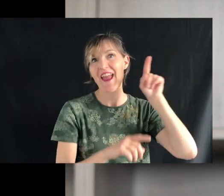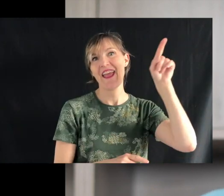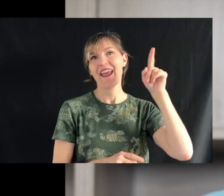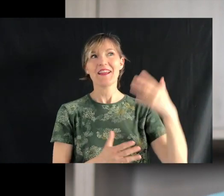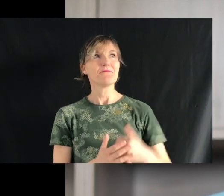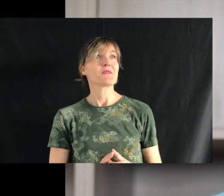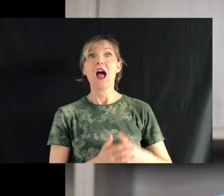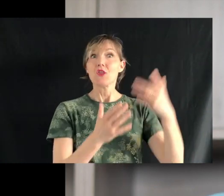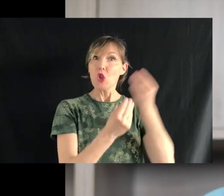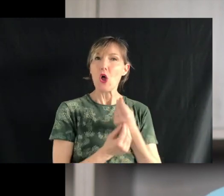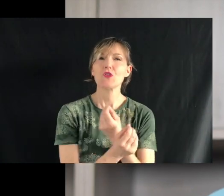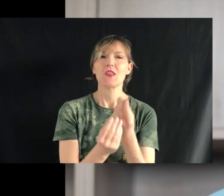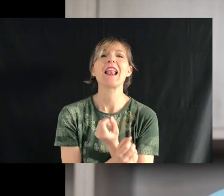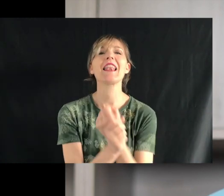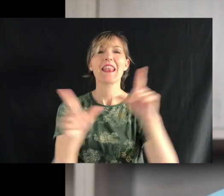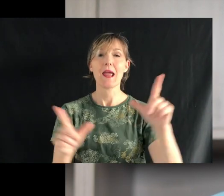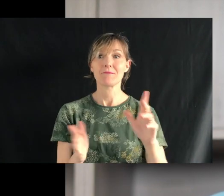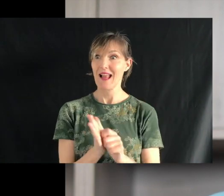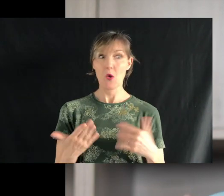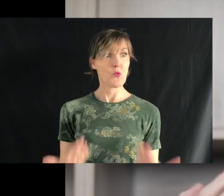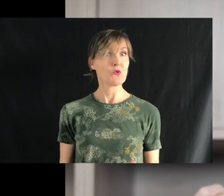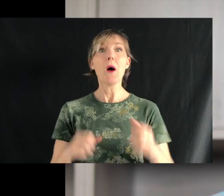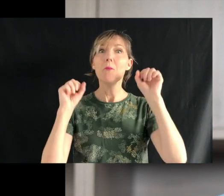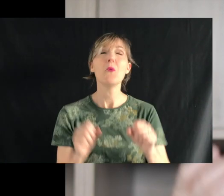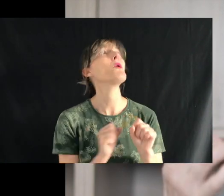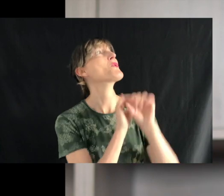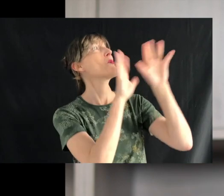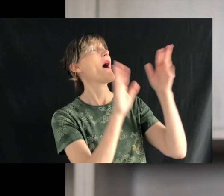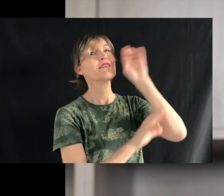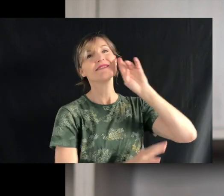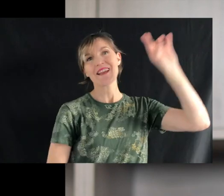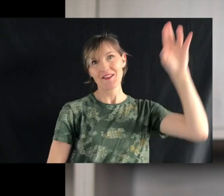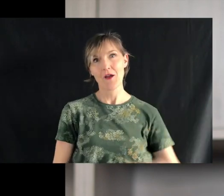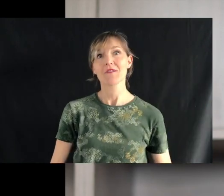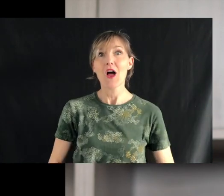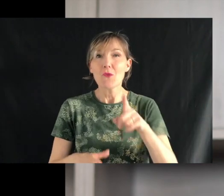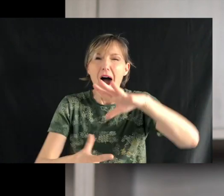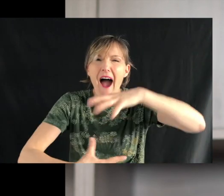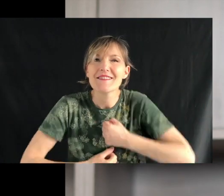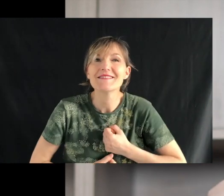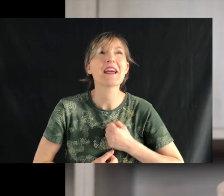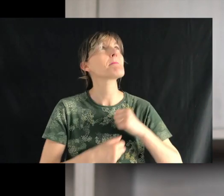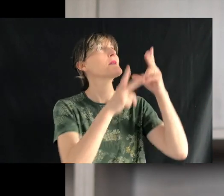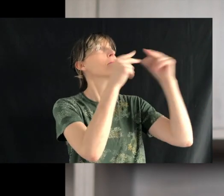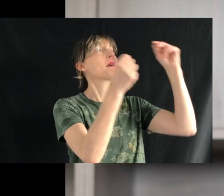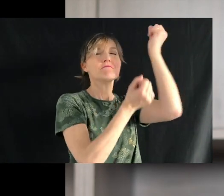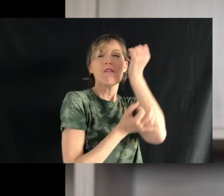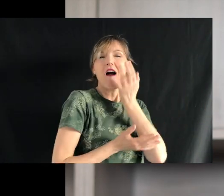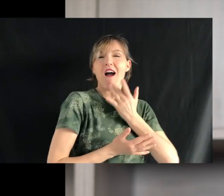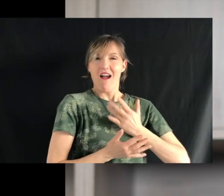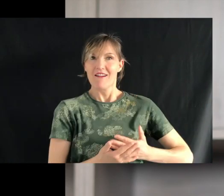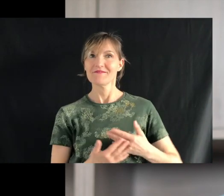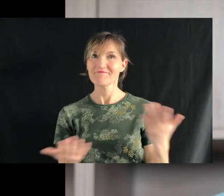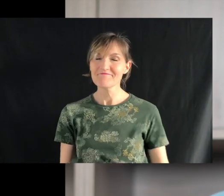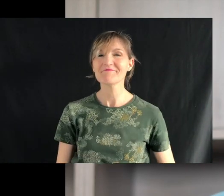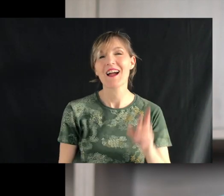a fait, comme il nous a délivrés. Aujourd'hui, nous pouvons rendre gloire au Seigneur. Laisse le Seigneur mettre la paix dans